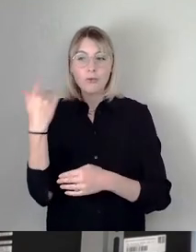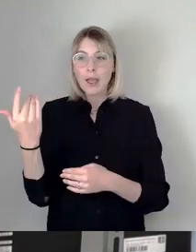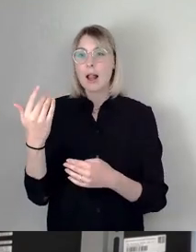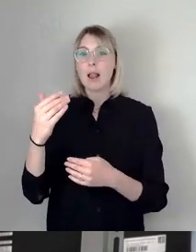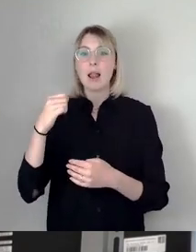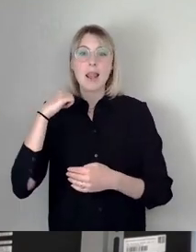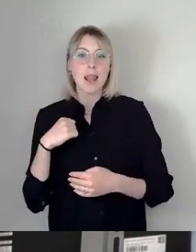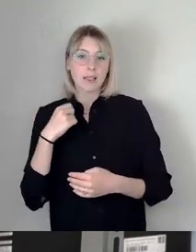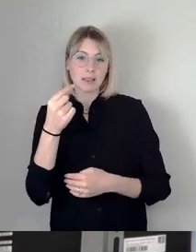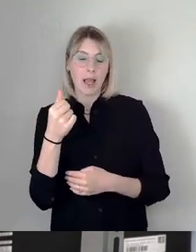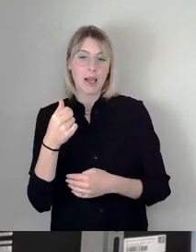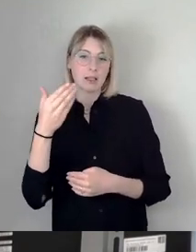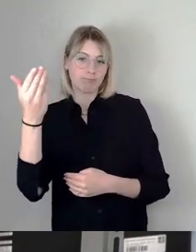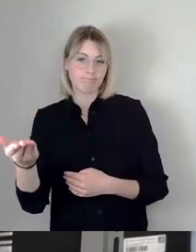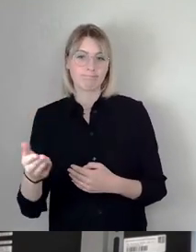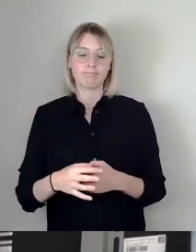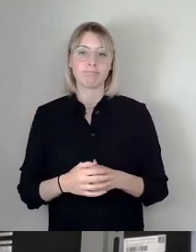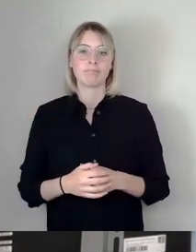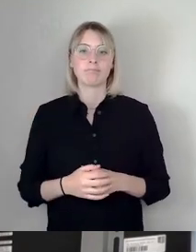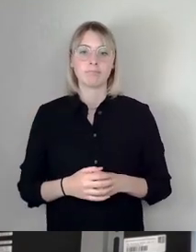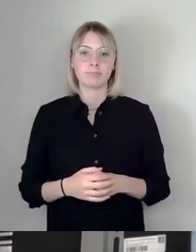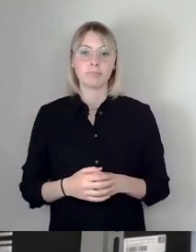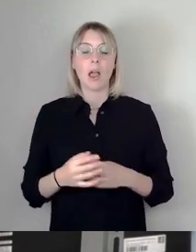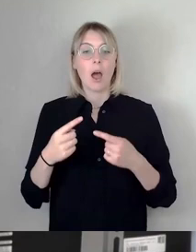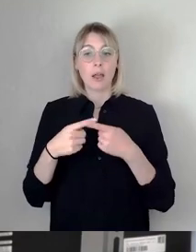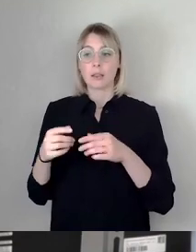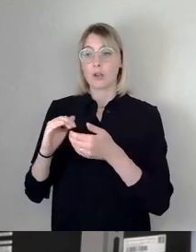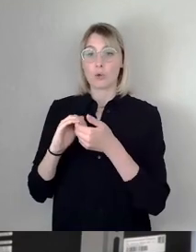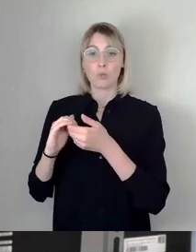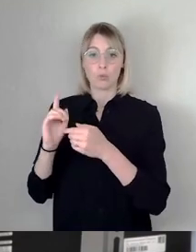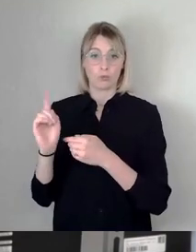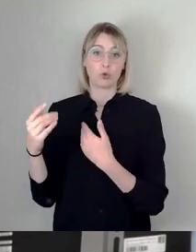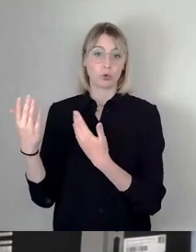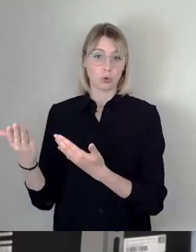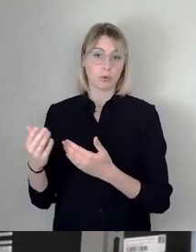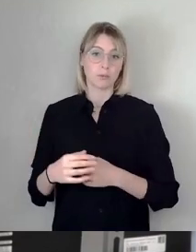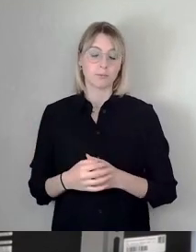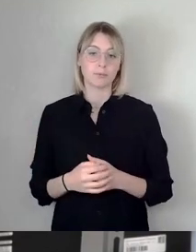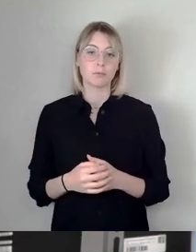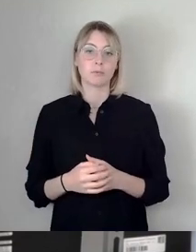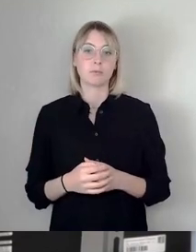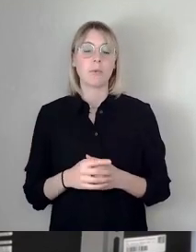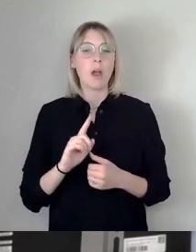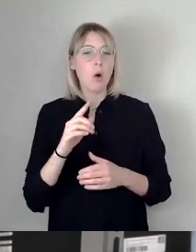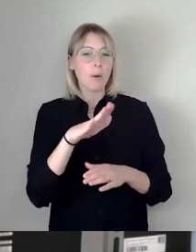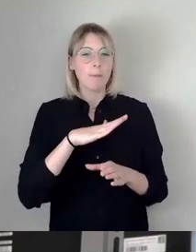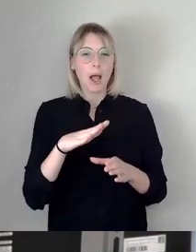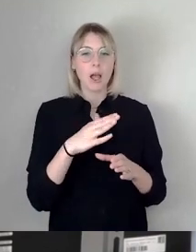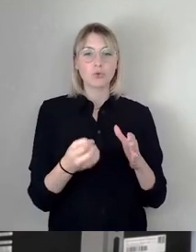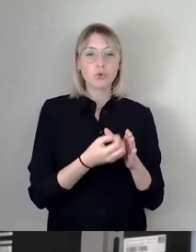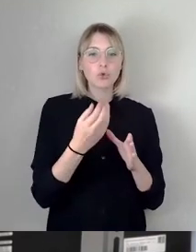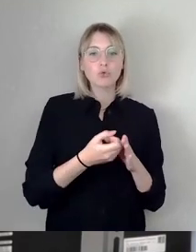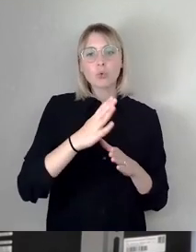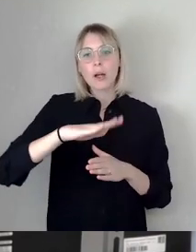Kommunen tun mussten. Zahlreiche gute und hohe Standards in den Bereichen Kultur, Kinder und Jugend